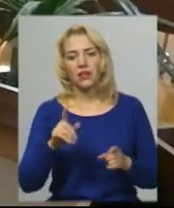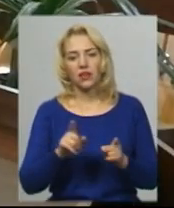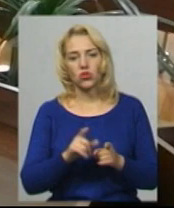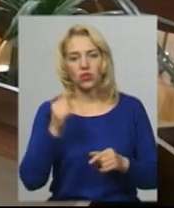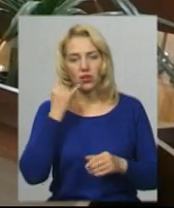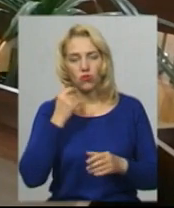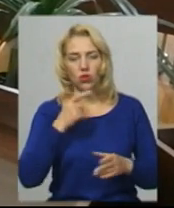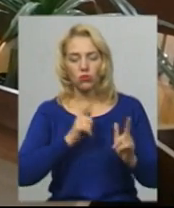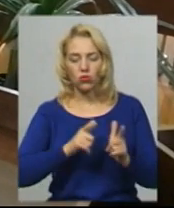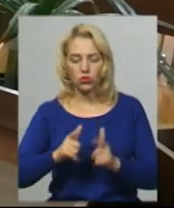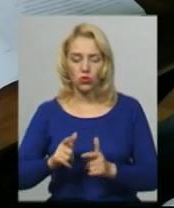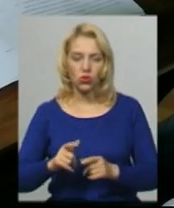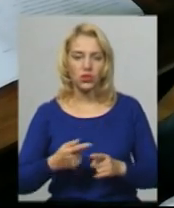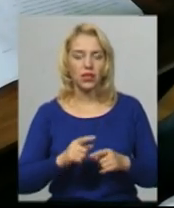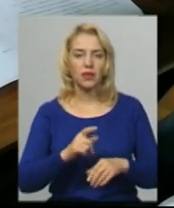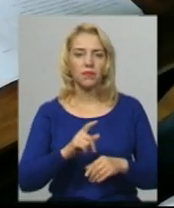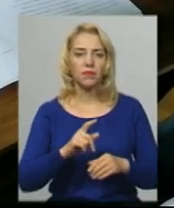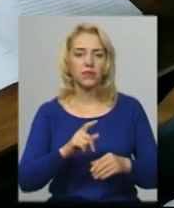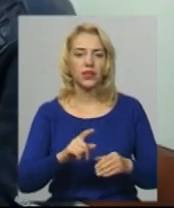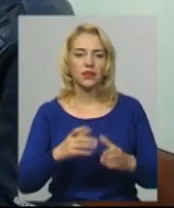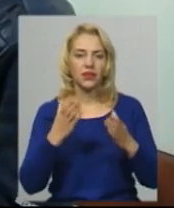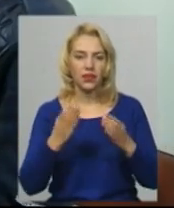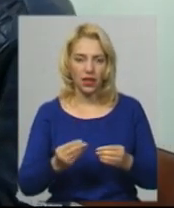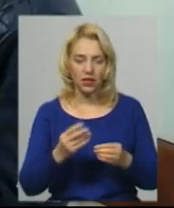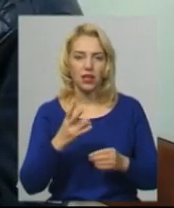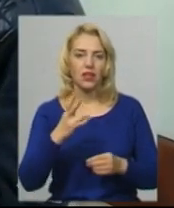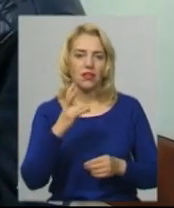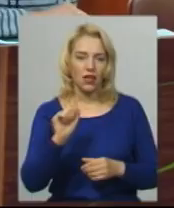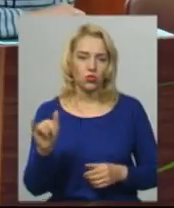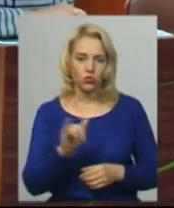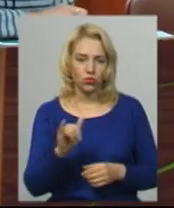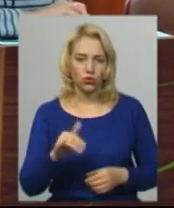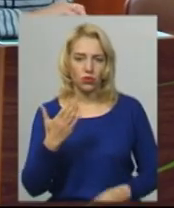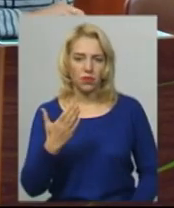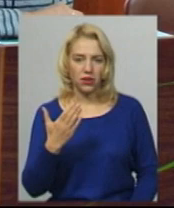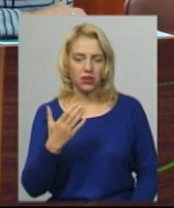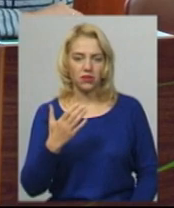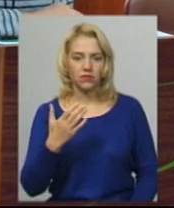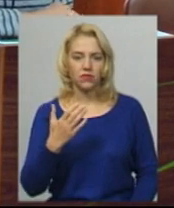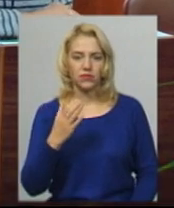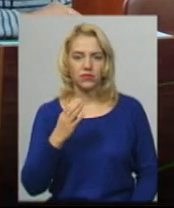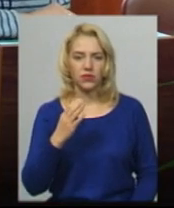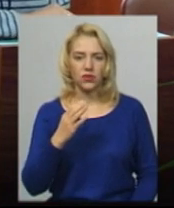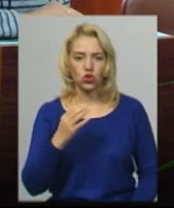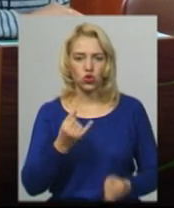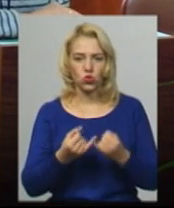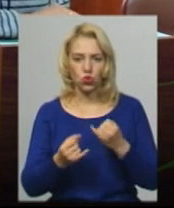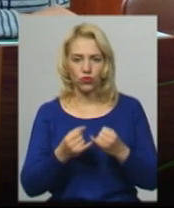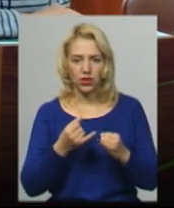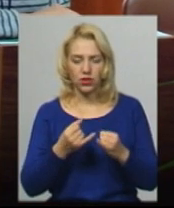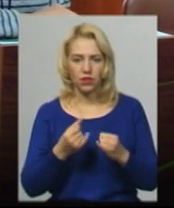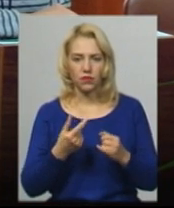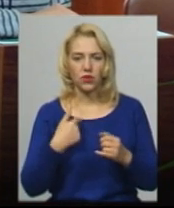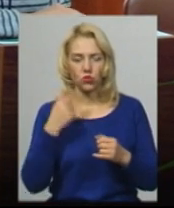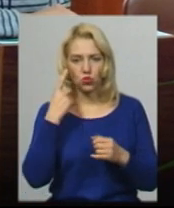узгодили з депутатами день проведення позачергової сесії на суботу, 5 жовтня. Я думаю, що завтра ми зможемо прийняти